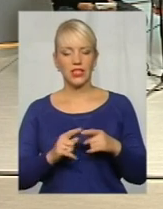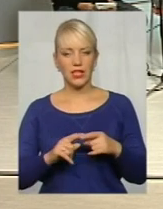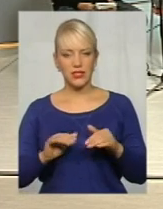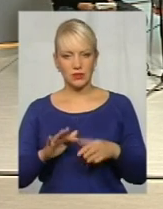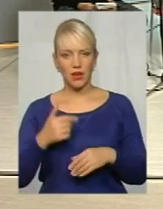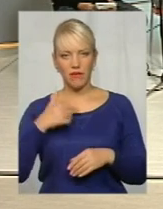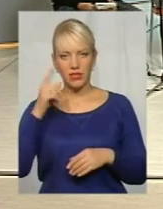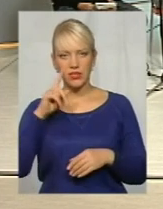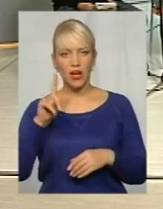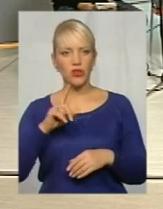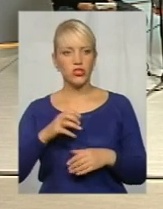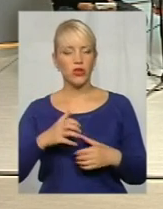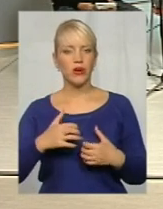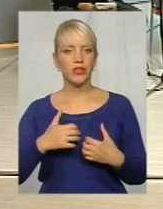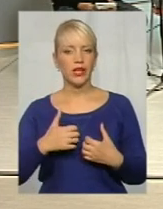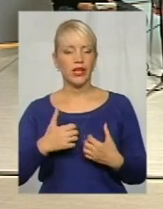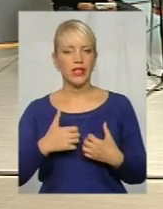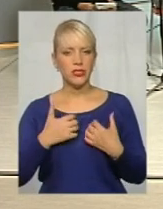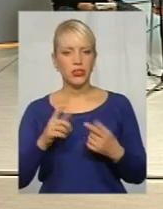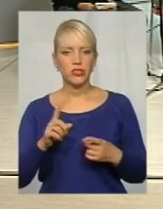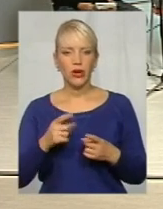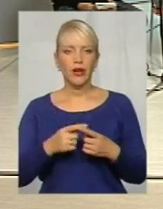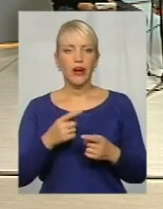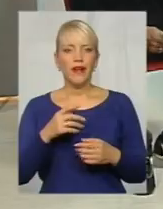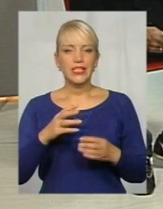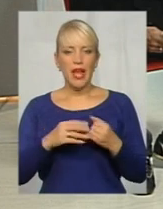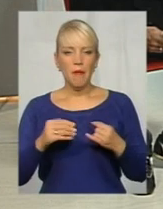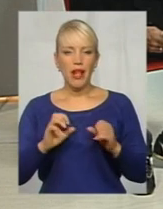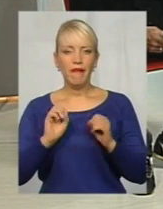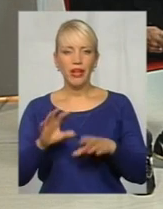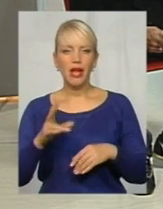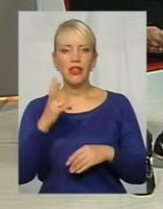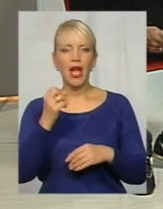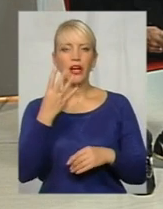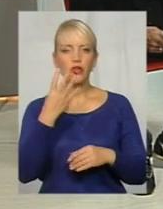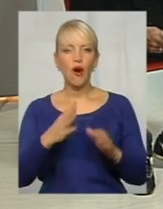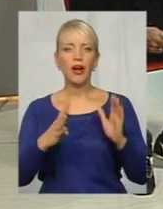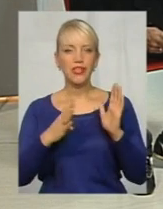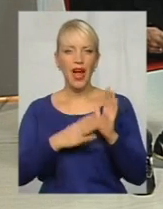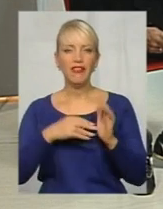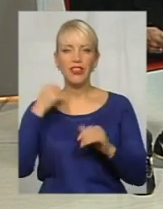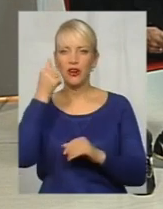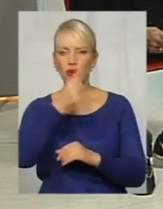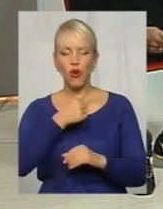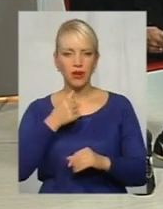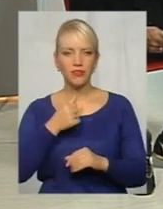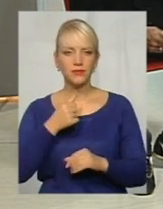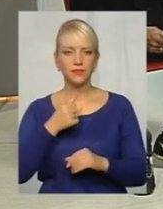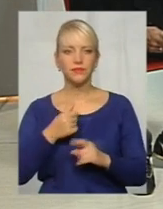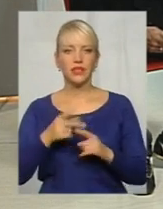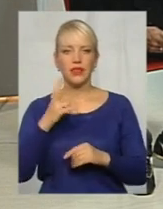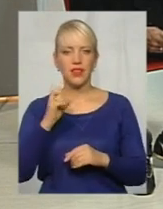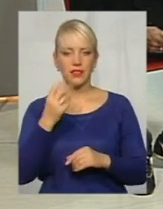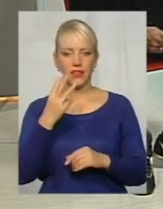знаєш, що насторожило те, що земля віддана на 49 років і під мізерний відсоток, під 3, так,